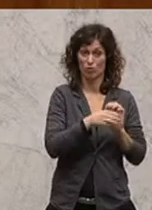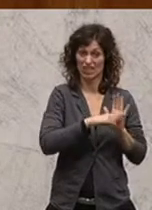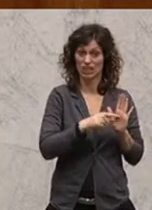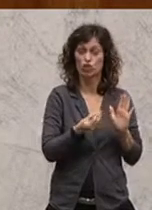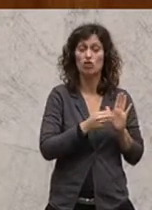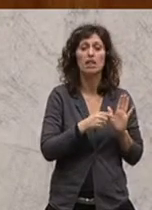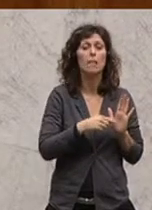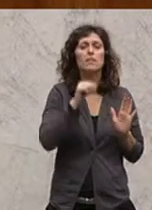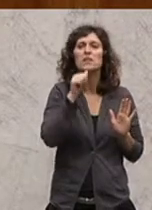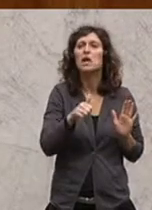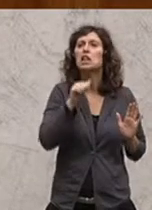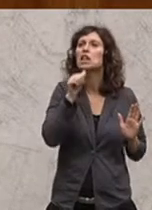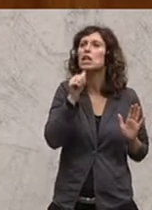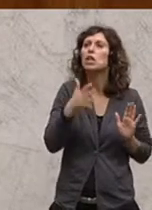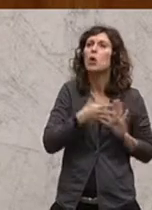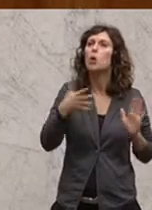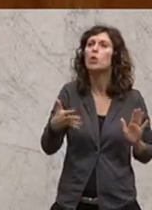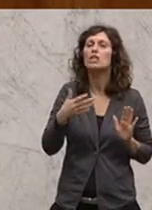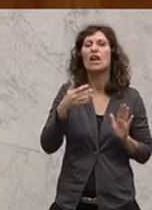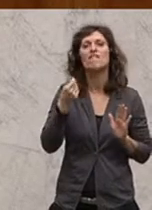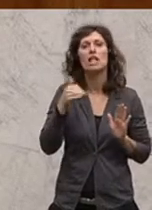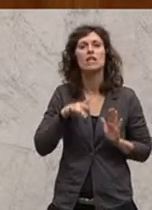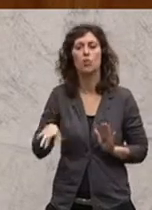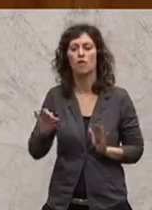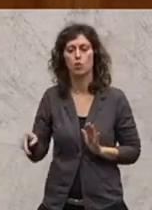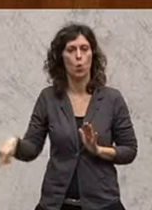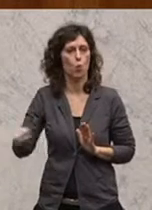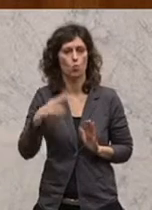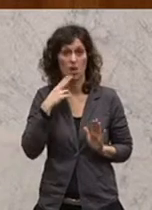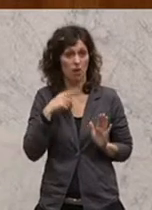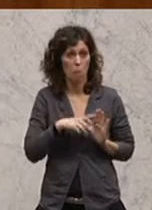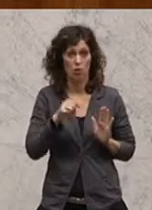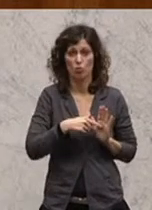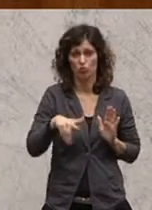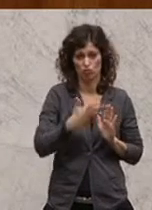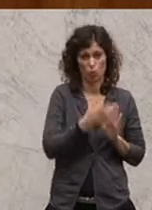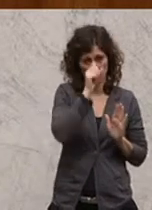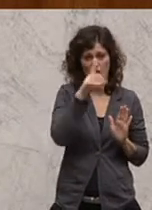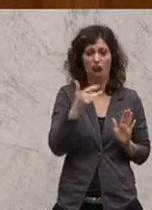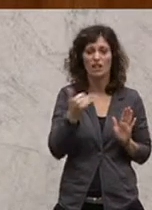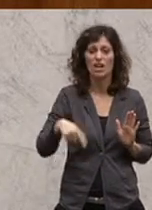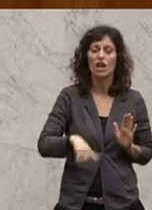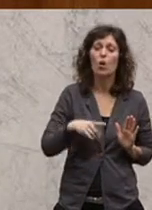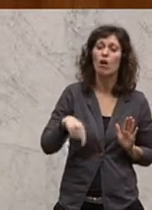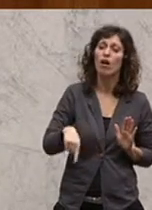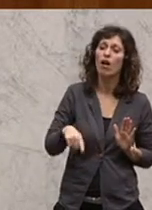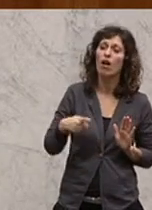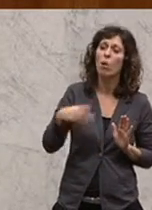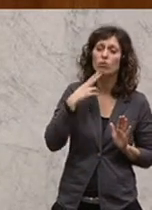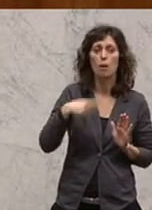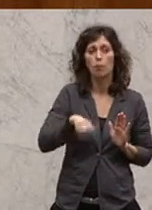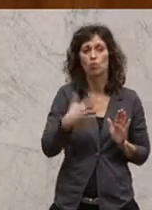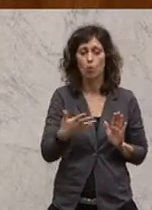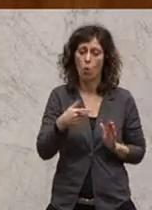wesentlichen finanziellen Auswirkungen auf Unternehmen, spricht, dass Bände wie die Regierungsparteien mit Unternehmerinnen und Unternehmern in Österreich umgehen.